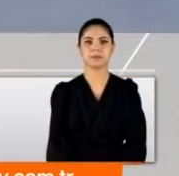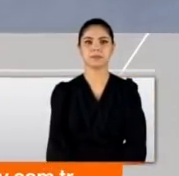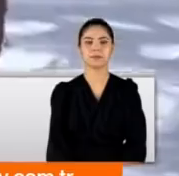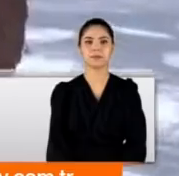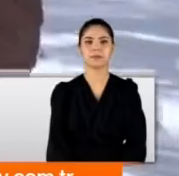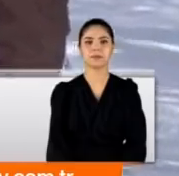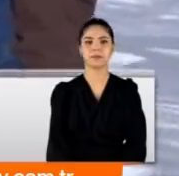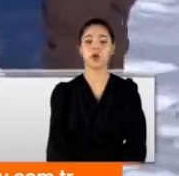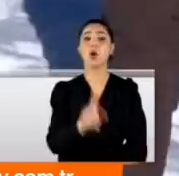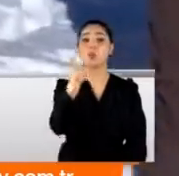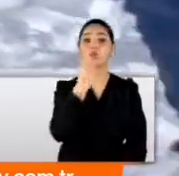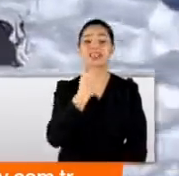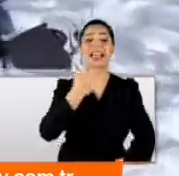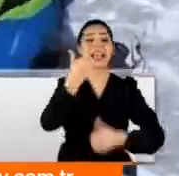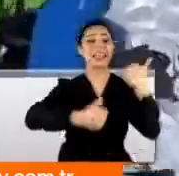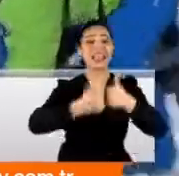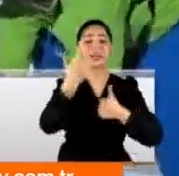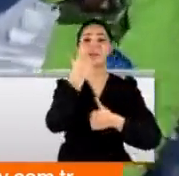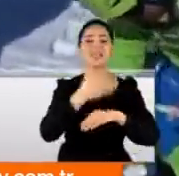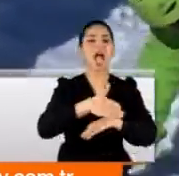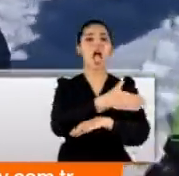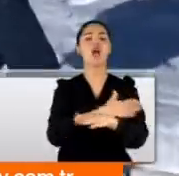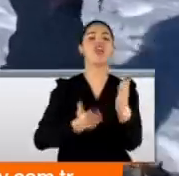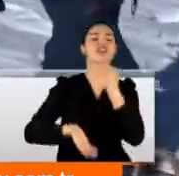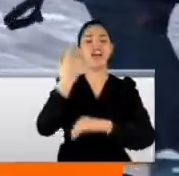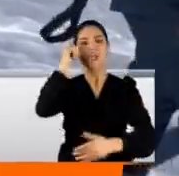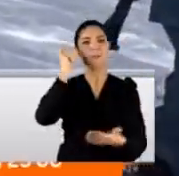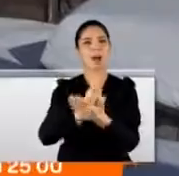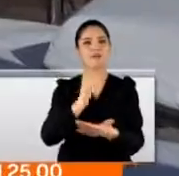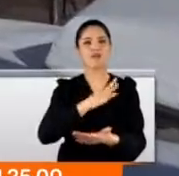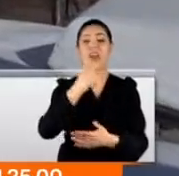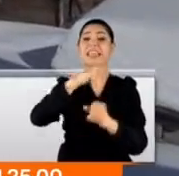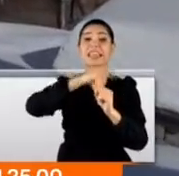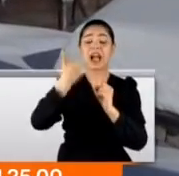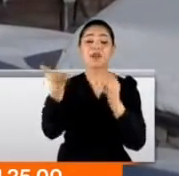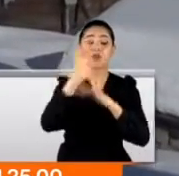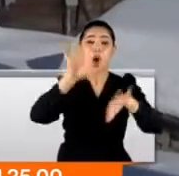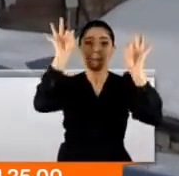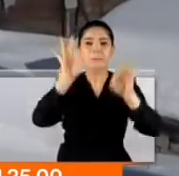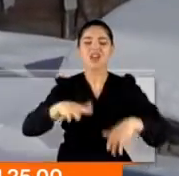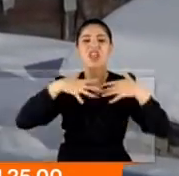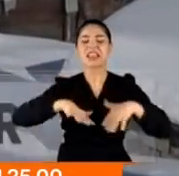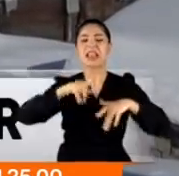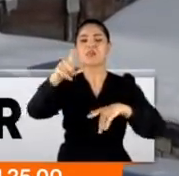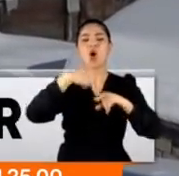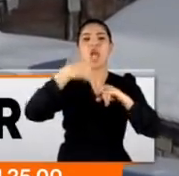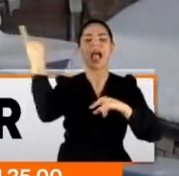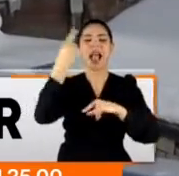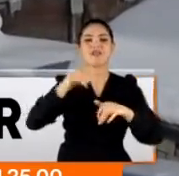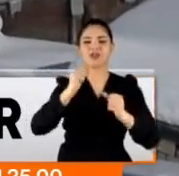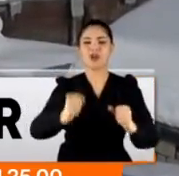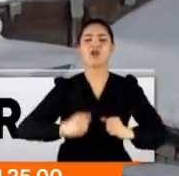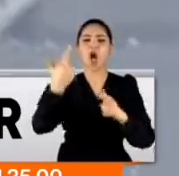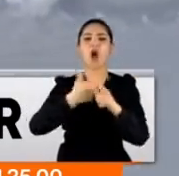teşvik edici oluyor. Bu yıl yarışlara geçen yıldan daha fazla başvuru yapıldı. İki hafta sonra başlayacak heliski sebebiyle oteller